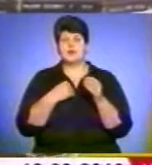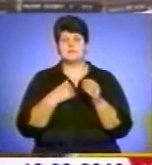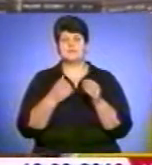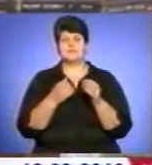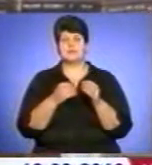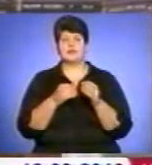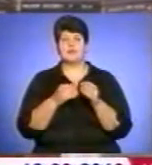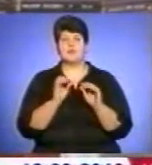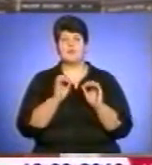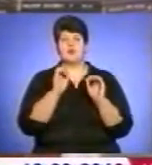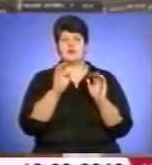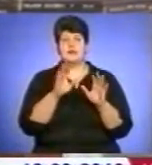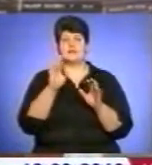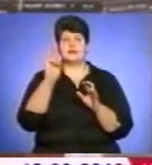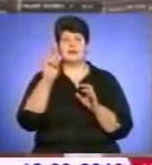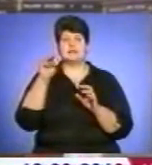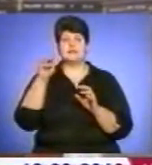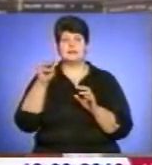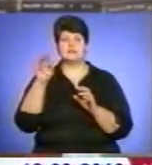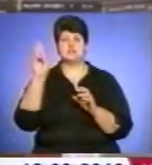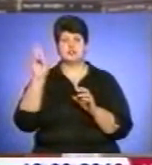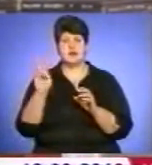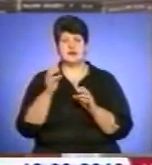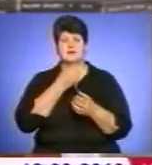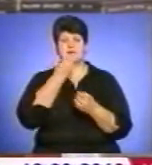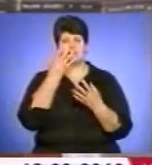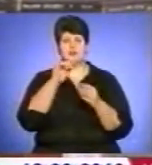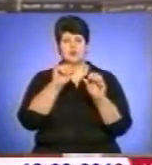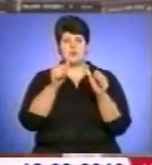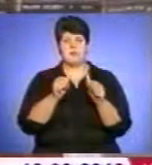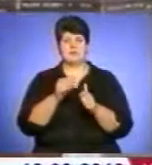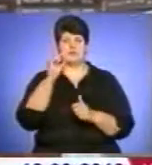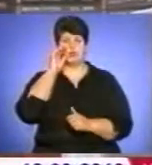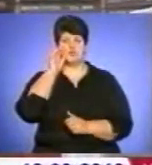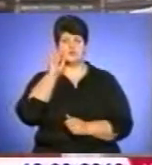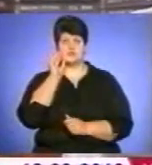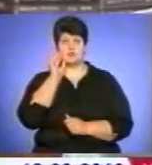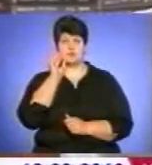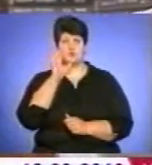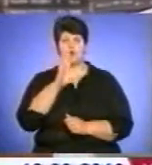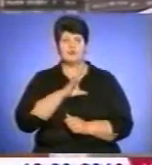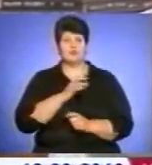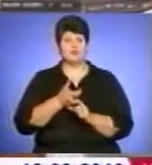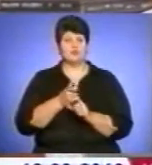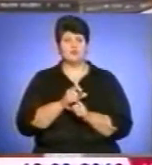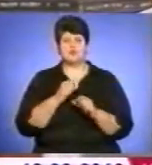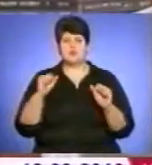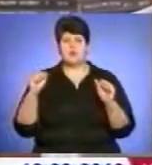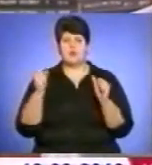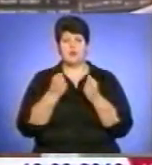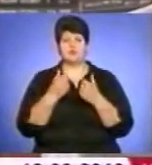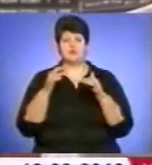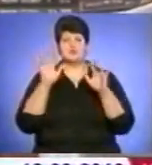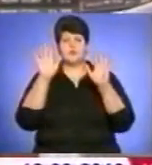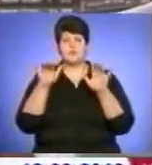НТШ квіти до пам'ятника Шевченкову. Було дуже холодно, йшов дощ,